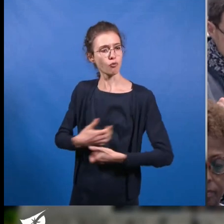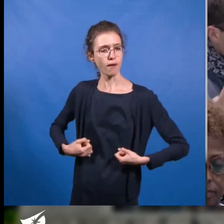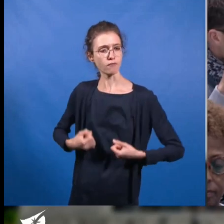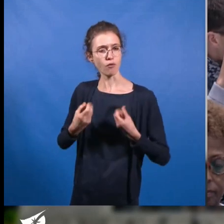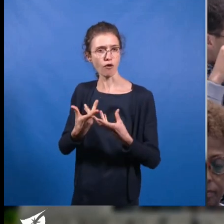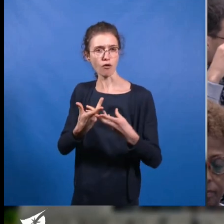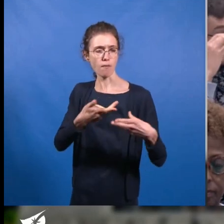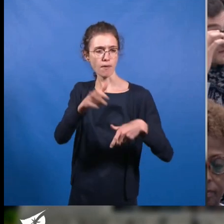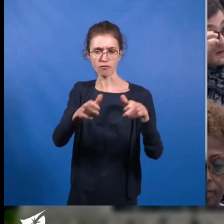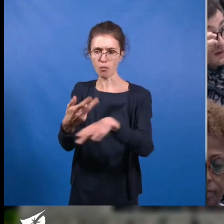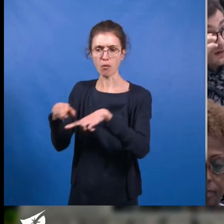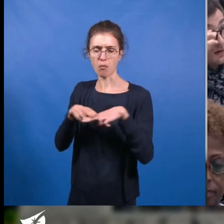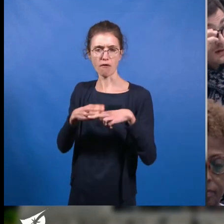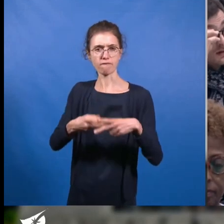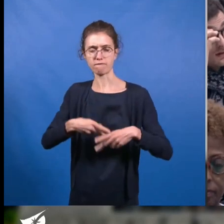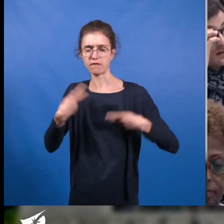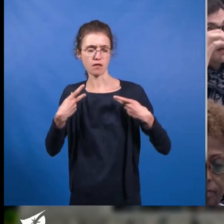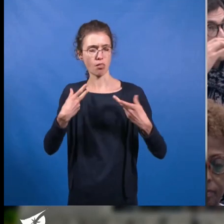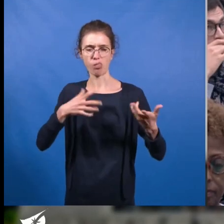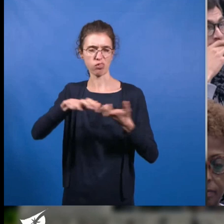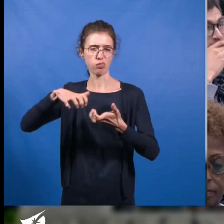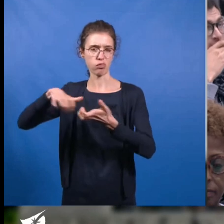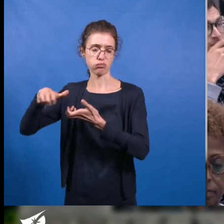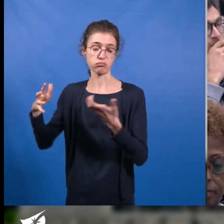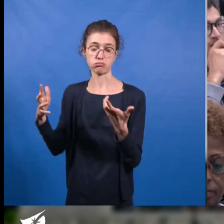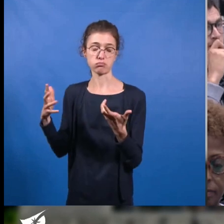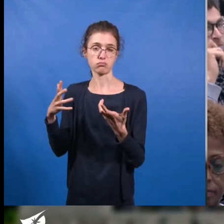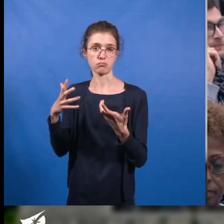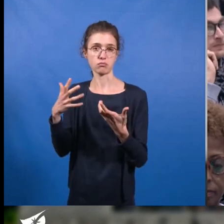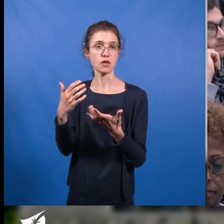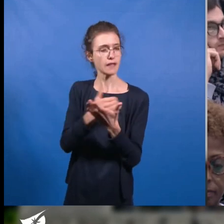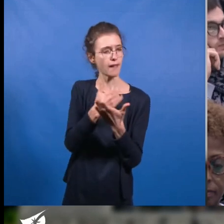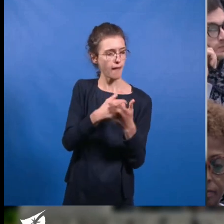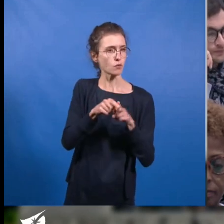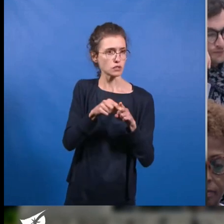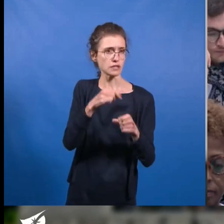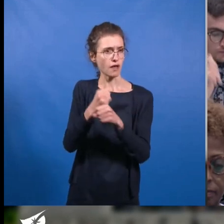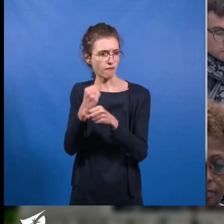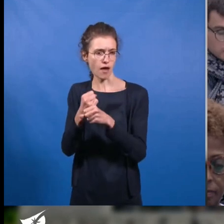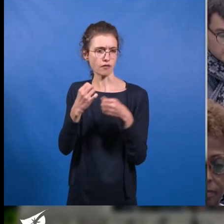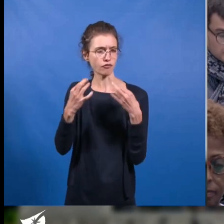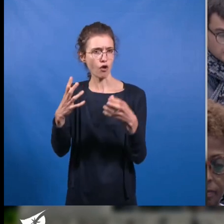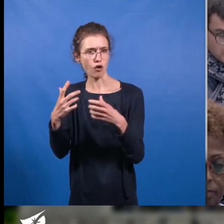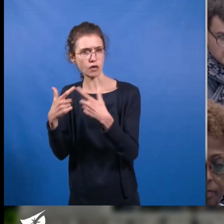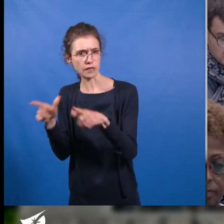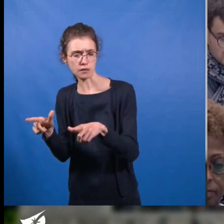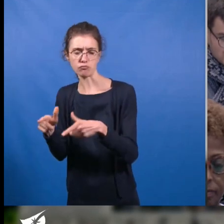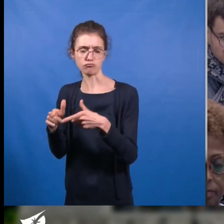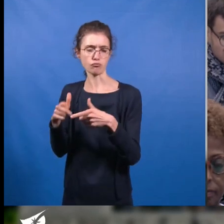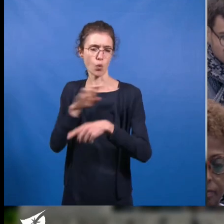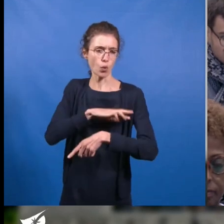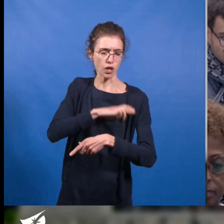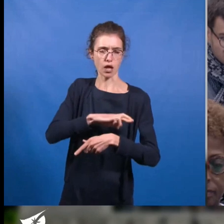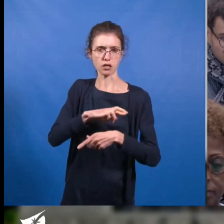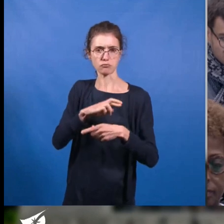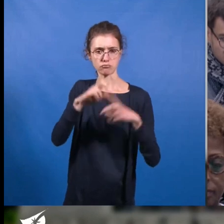basculer des familles entières dans la pauvreté. Parlons salaire et temps de travail. Parlons temps libre, retraite à 60 ans, bien sûr, et réduction du